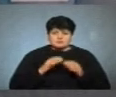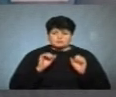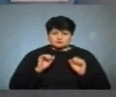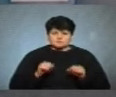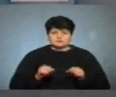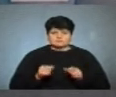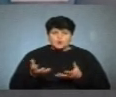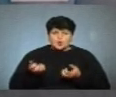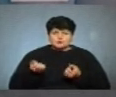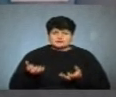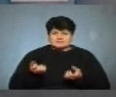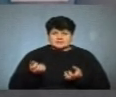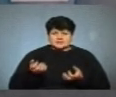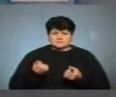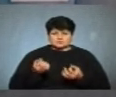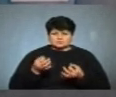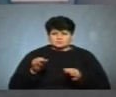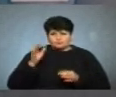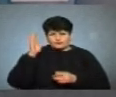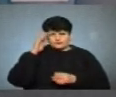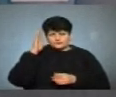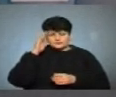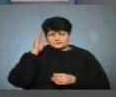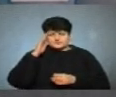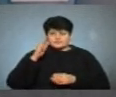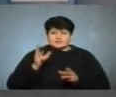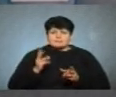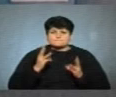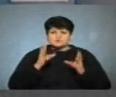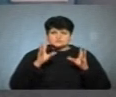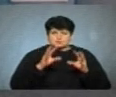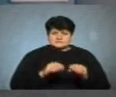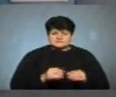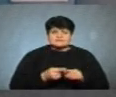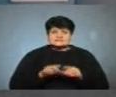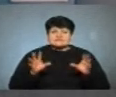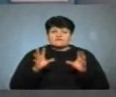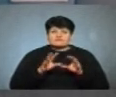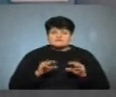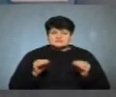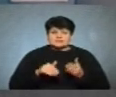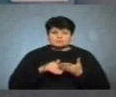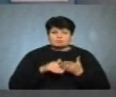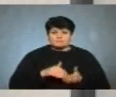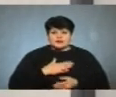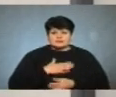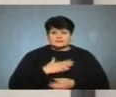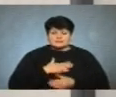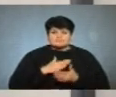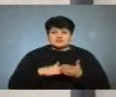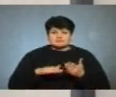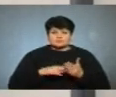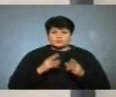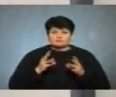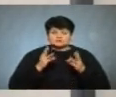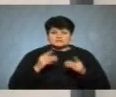безперебійно отримувати доступ до води для цілеї пожежогасіння. Ну, і це все-таки допомагає нам ліквідовувати